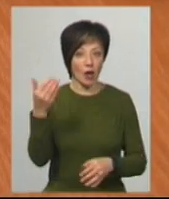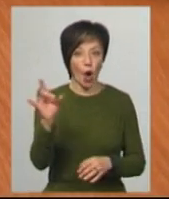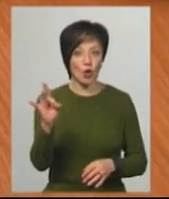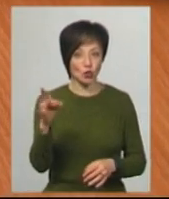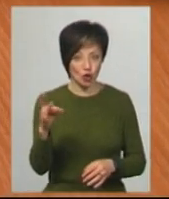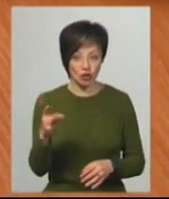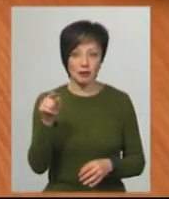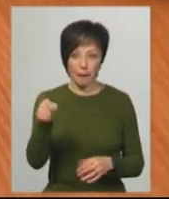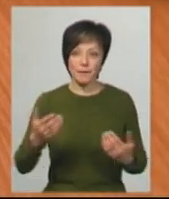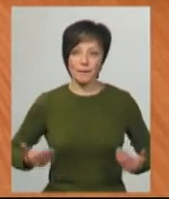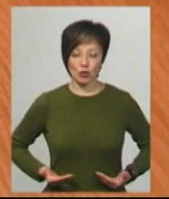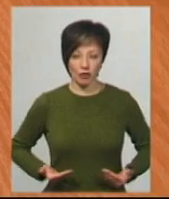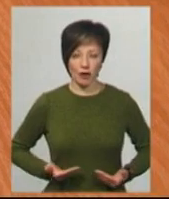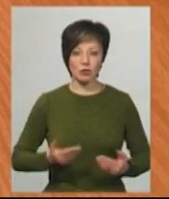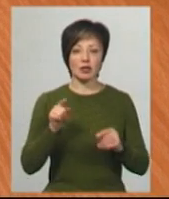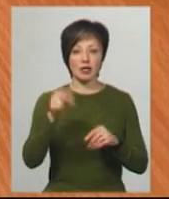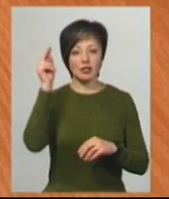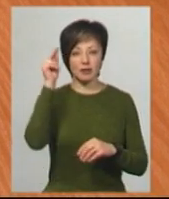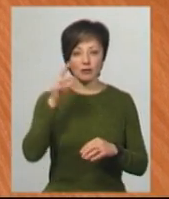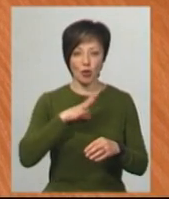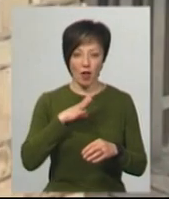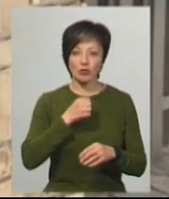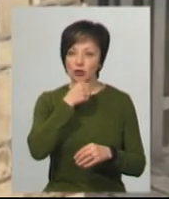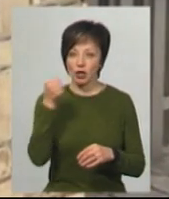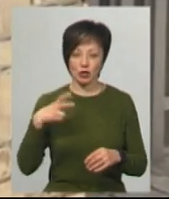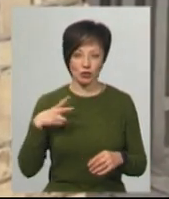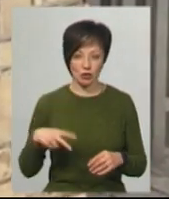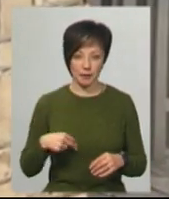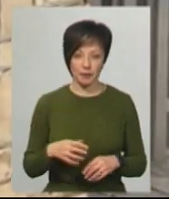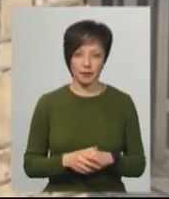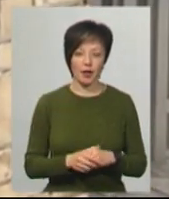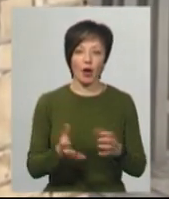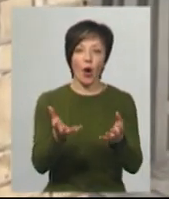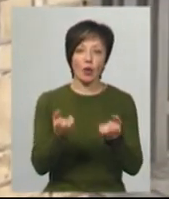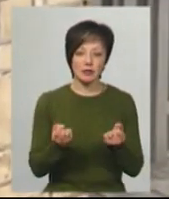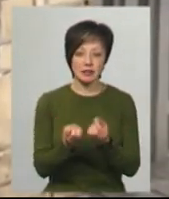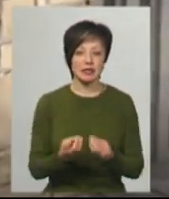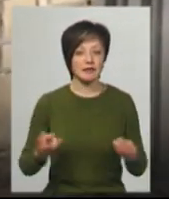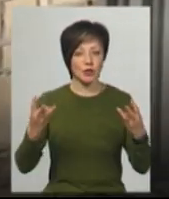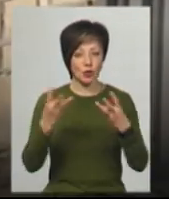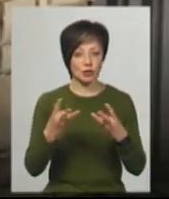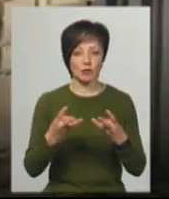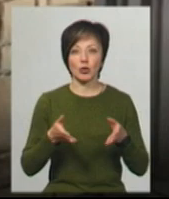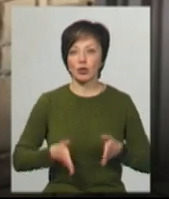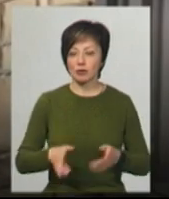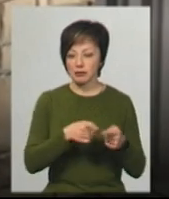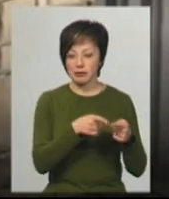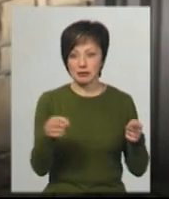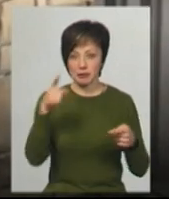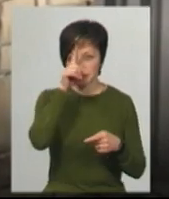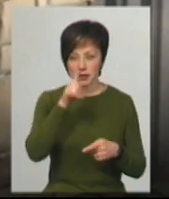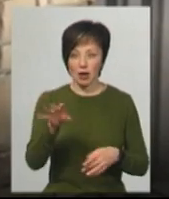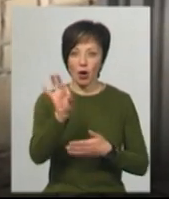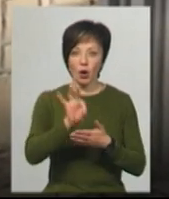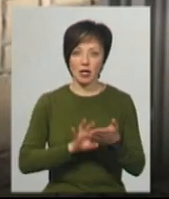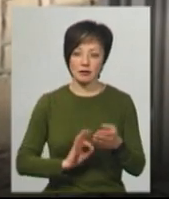Ружична, оскільки там проживають. У ньому навчалася і старша донька. Отримали свідоцтво про народження і протягом місяця я одразу